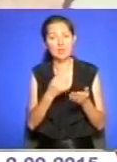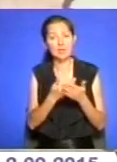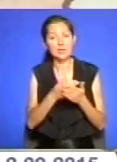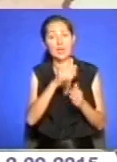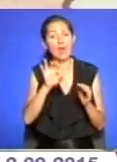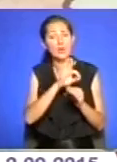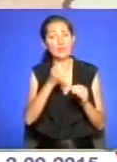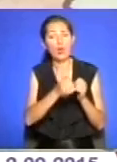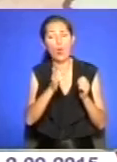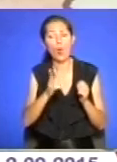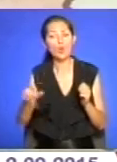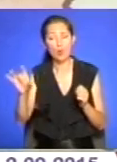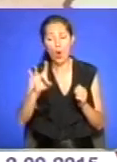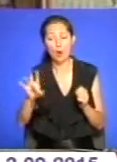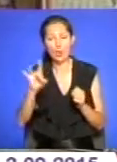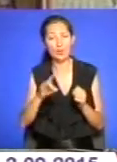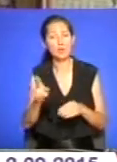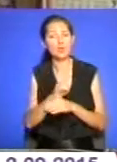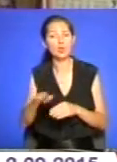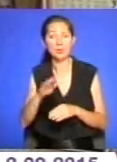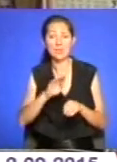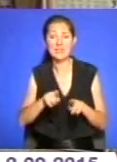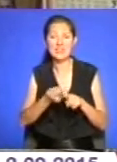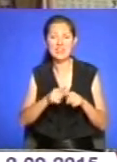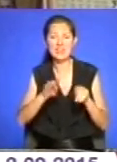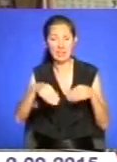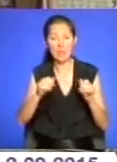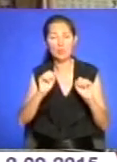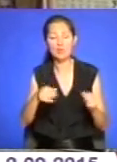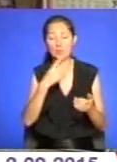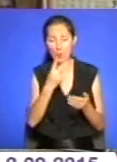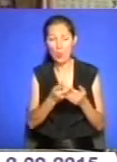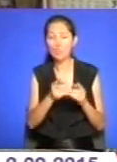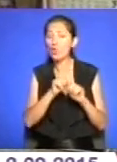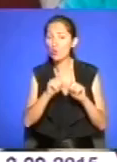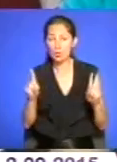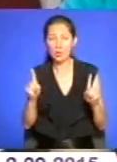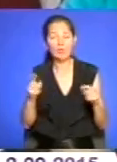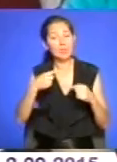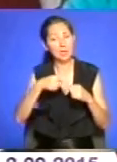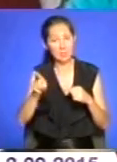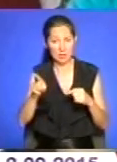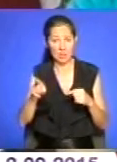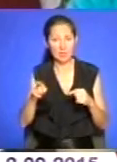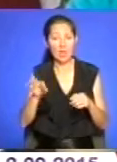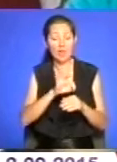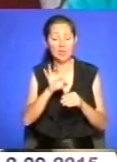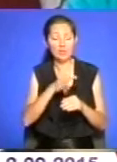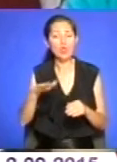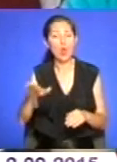Це дає змогу побачити особливості та відмінності вишиванок нашого краю. В карті ми зробили